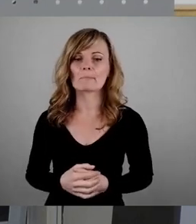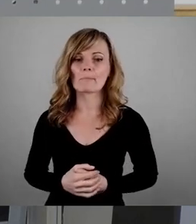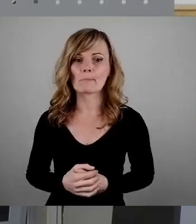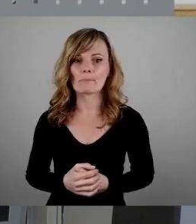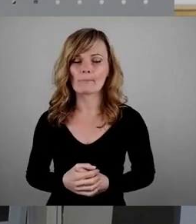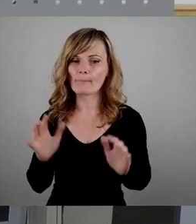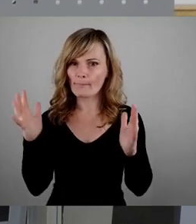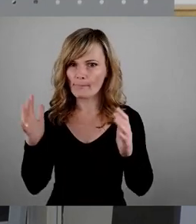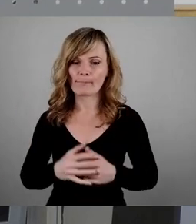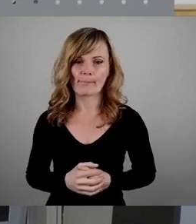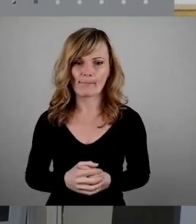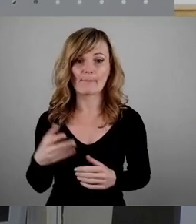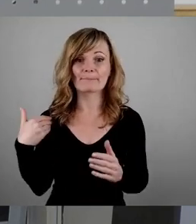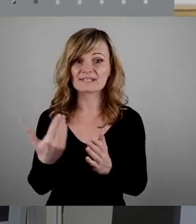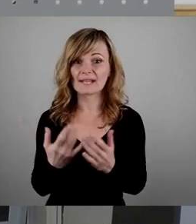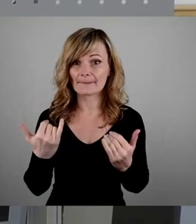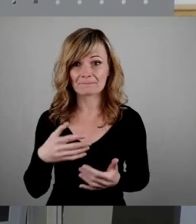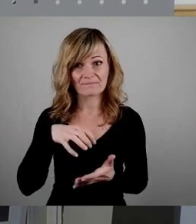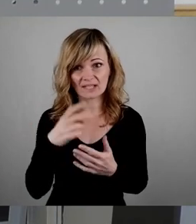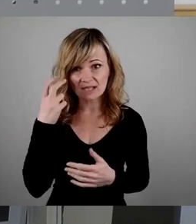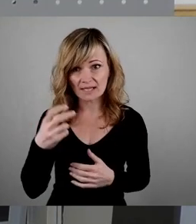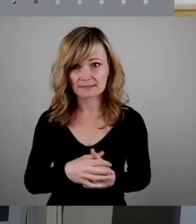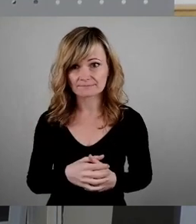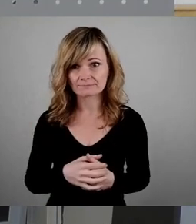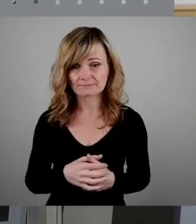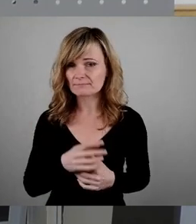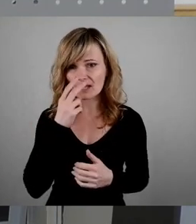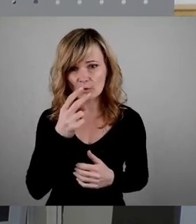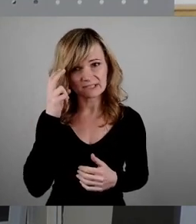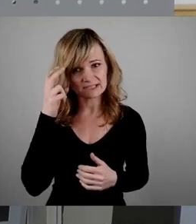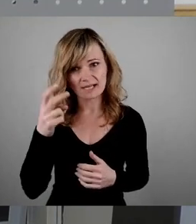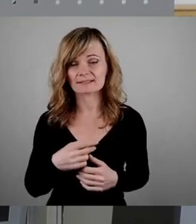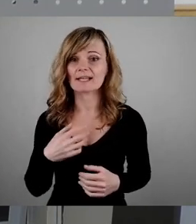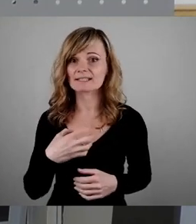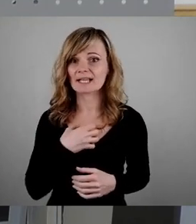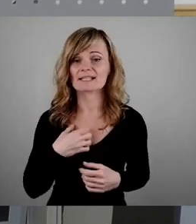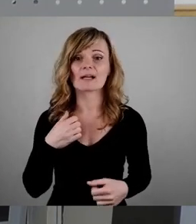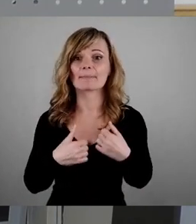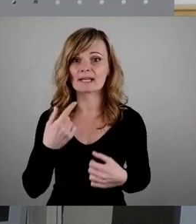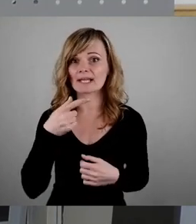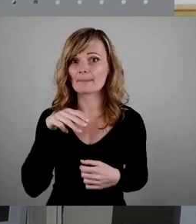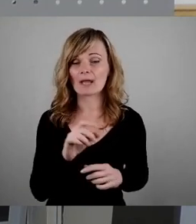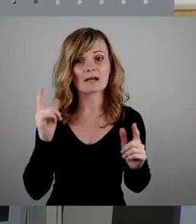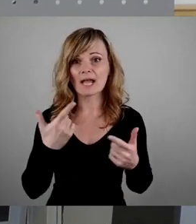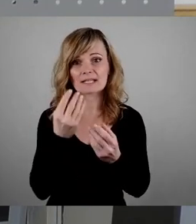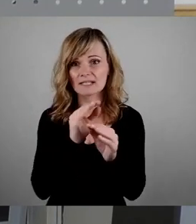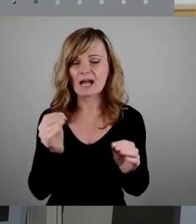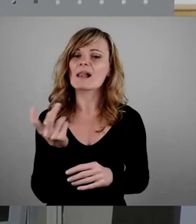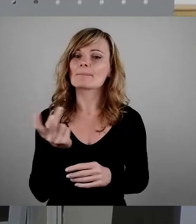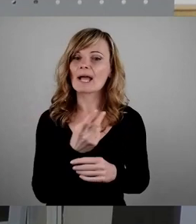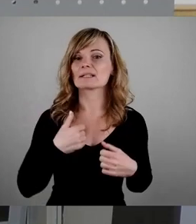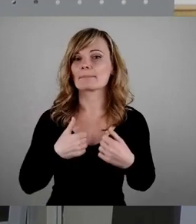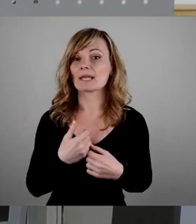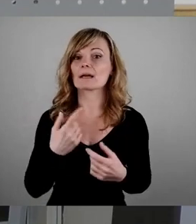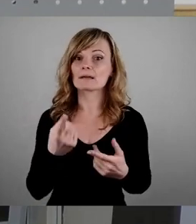Bisher gab es weder hier im Stadtrat noch im Aufsichtsrat der Dresdner Bäder GmbH irgendwelche Signale, dass beide Bäder an ihrer Existenz bedroht